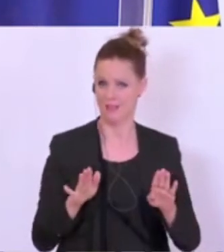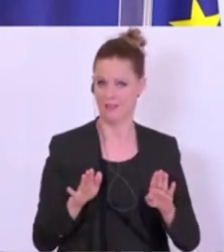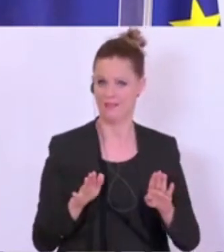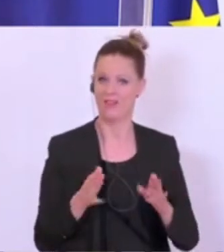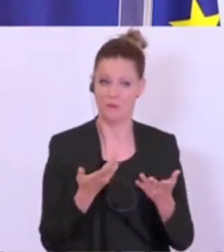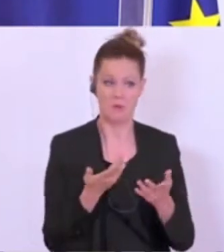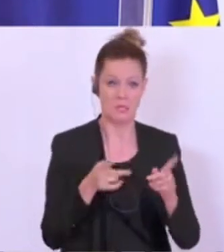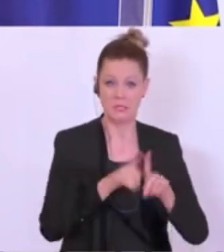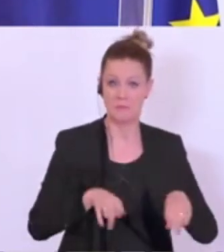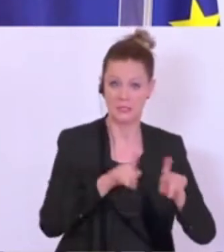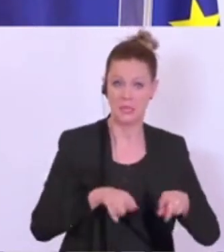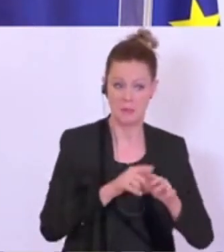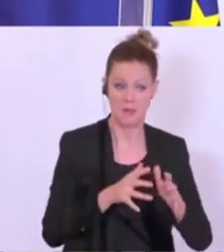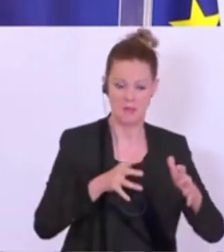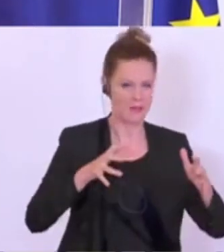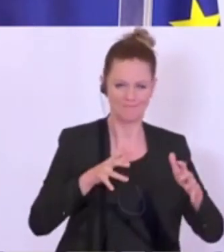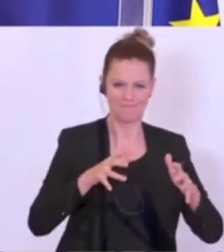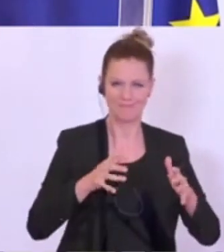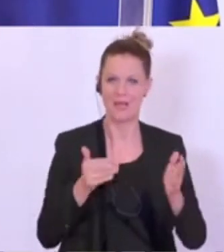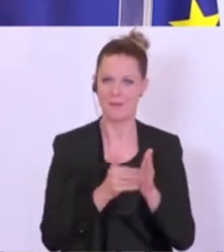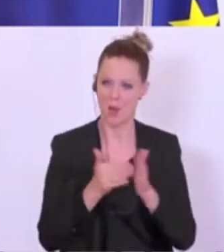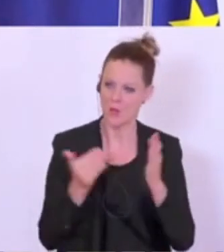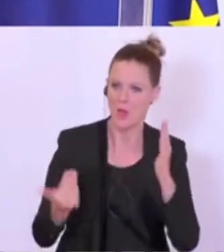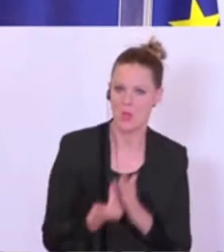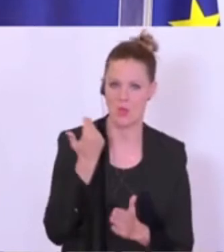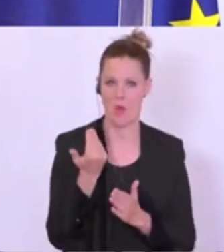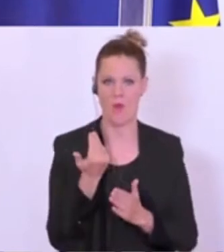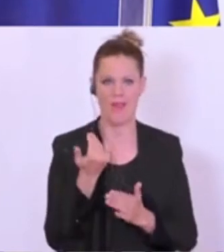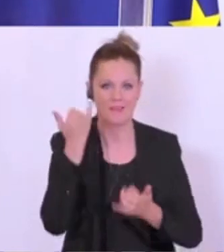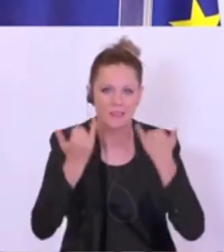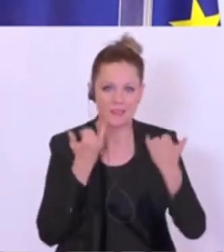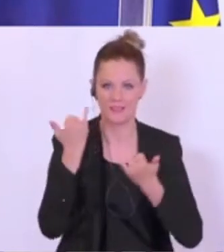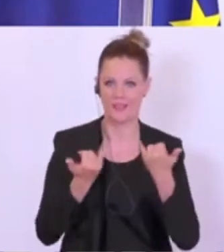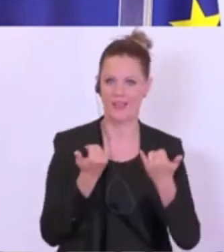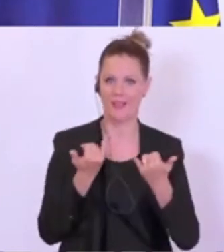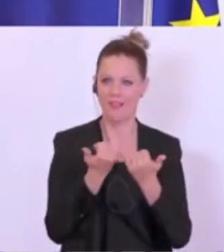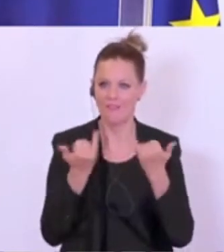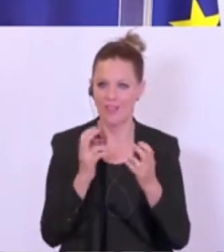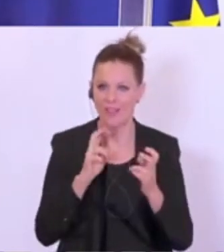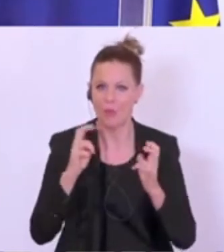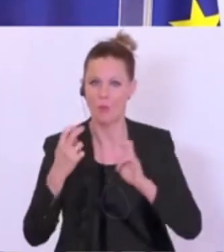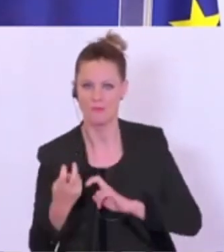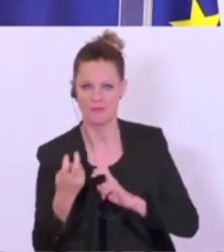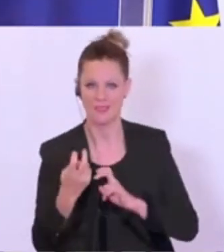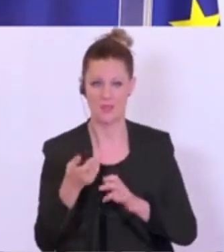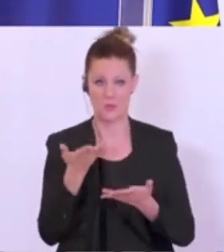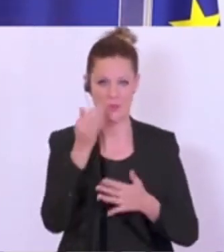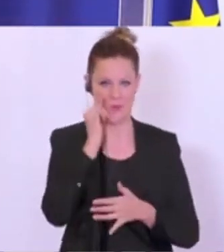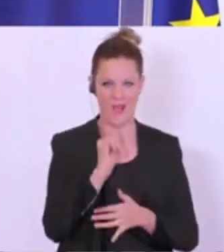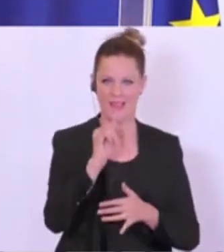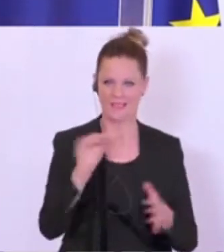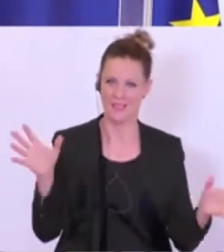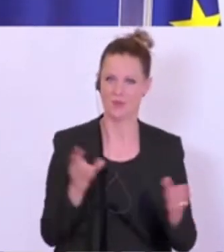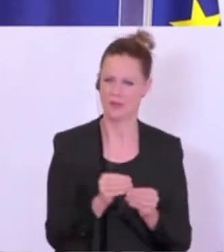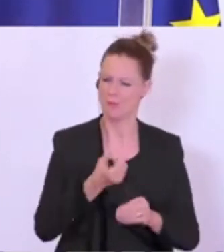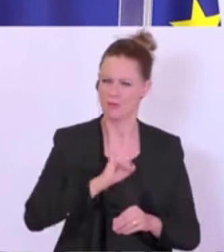denn more of the same ist nicht genug. Es braucht hier neue Ansätze. Wir müssen uns auf diese Reise gemeinsam machen und müssen